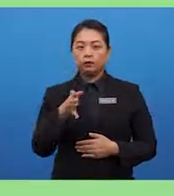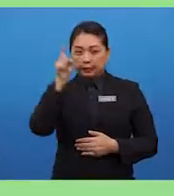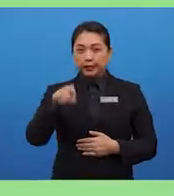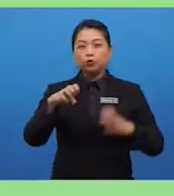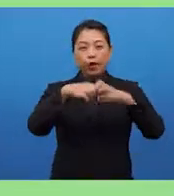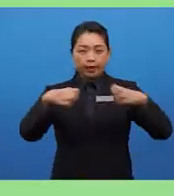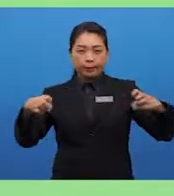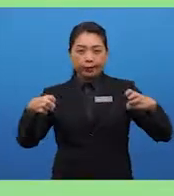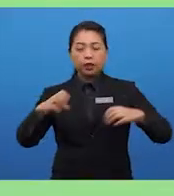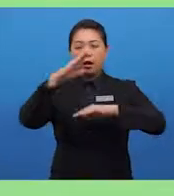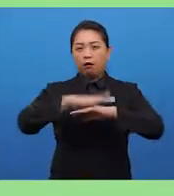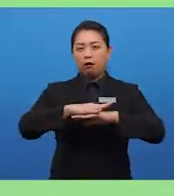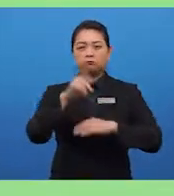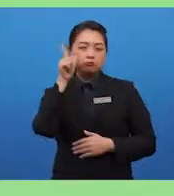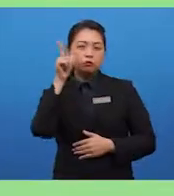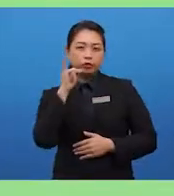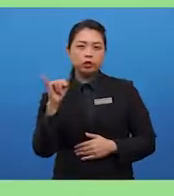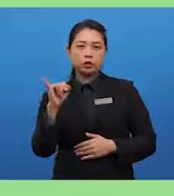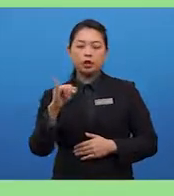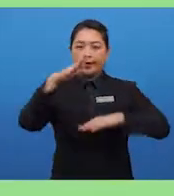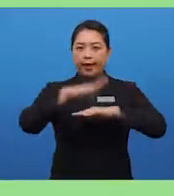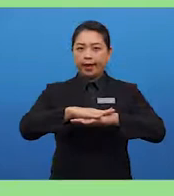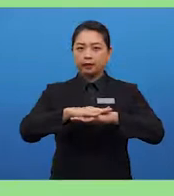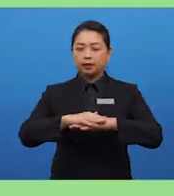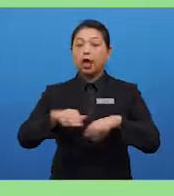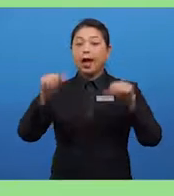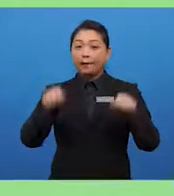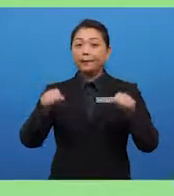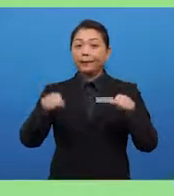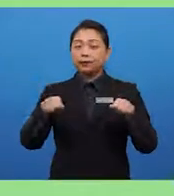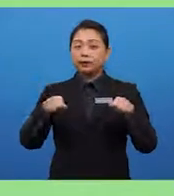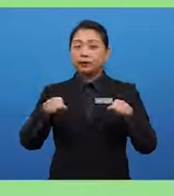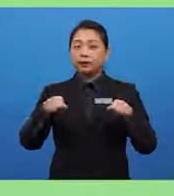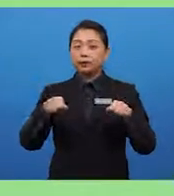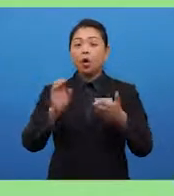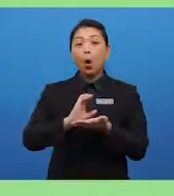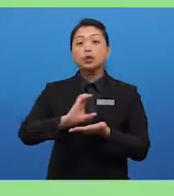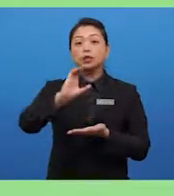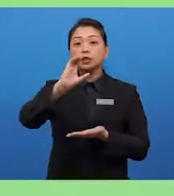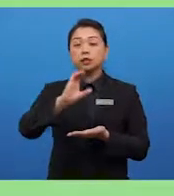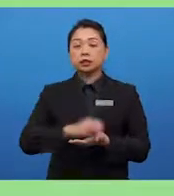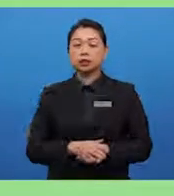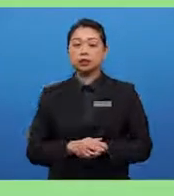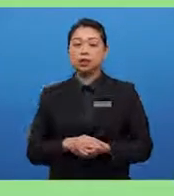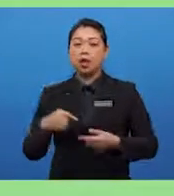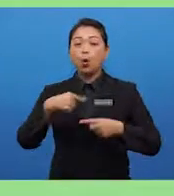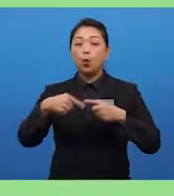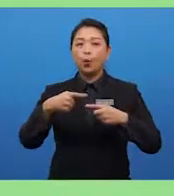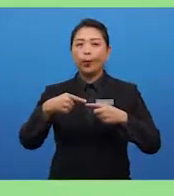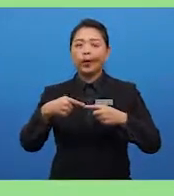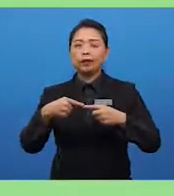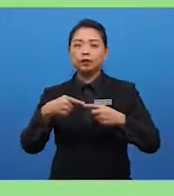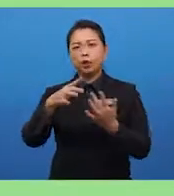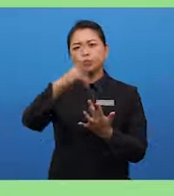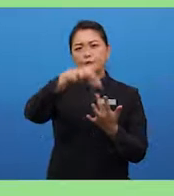on looking at the availability of courses when choosing which